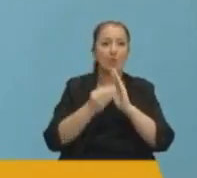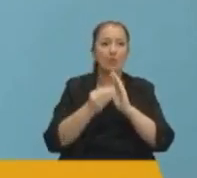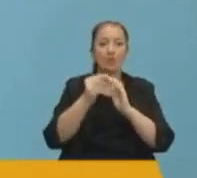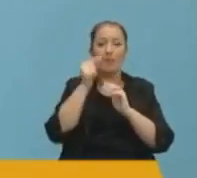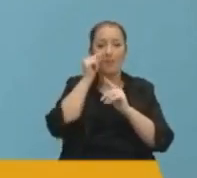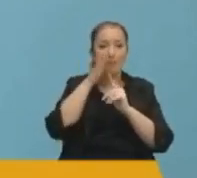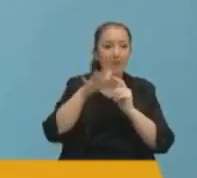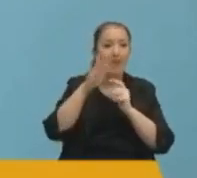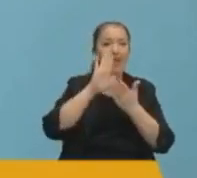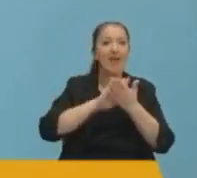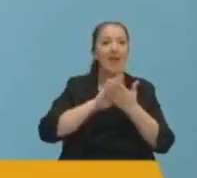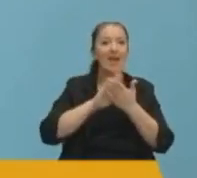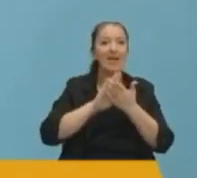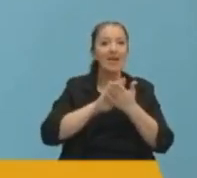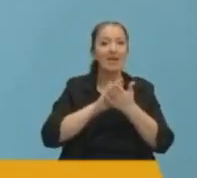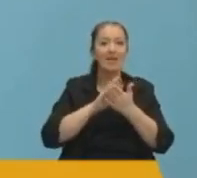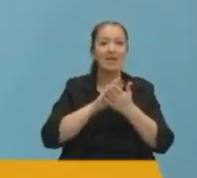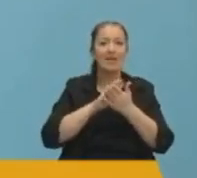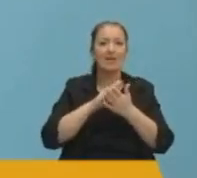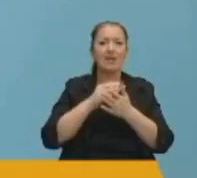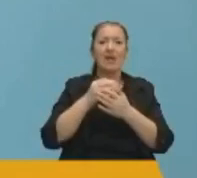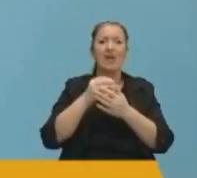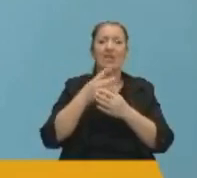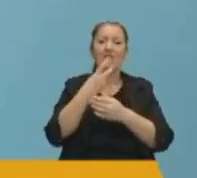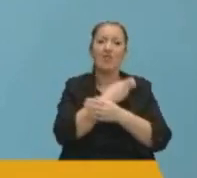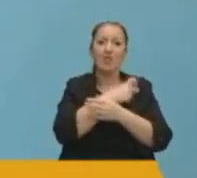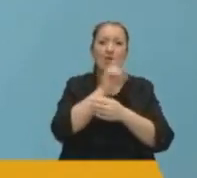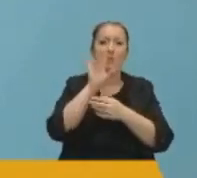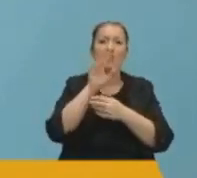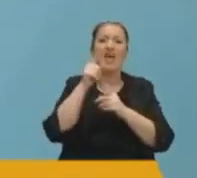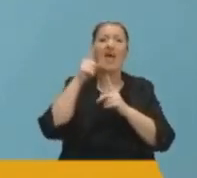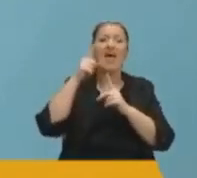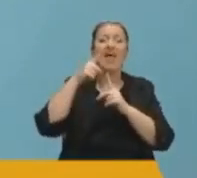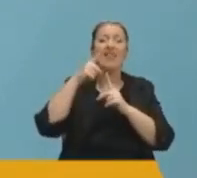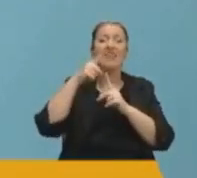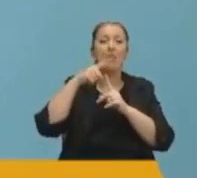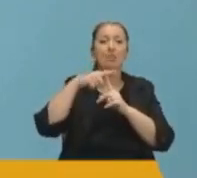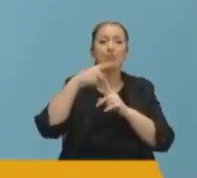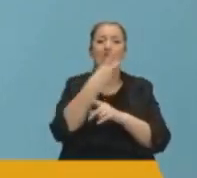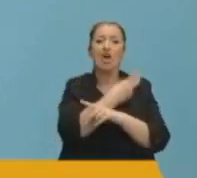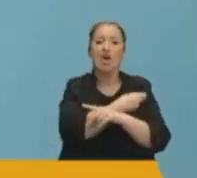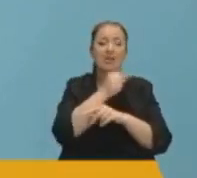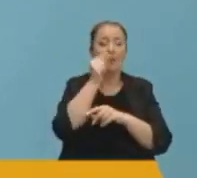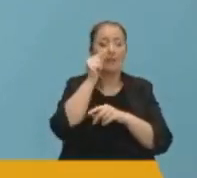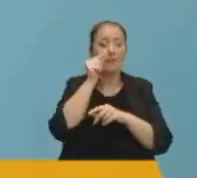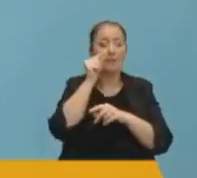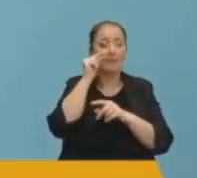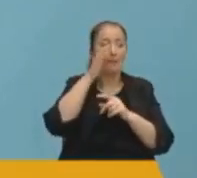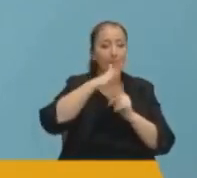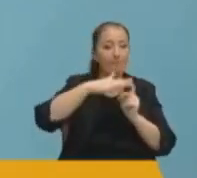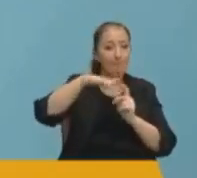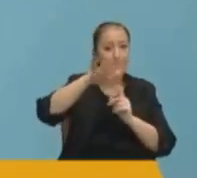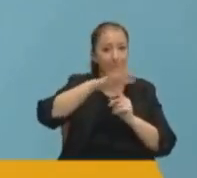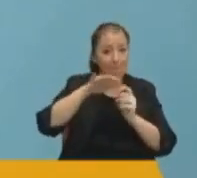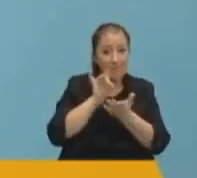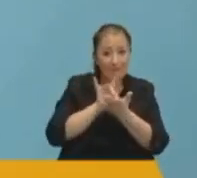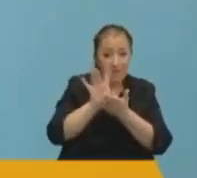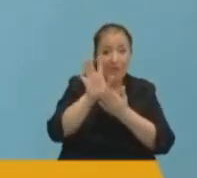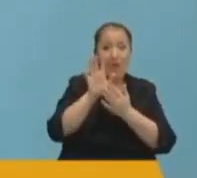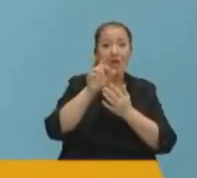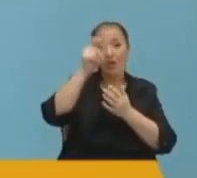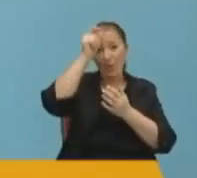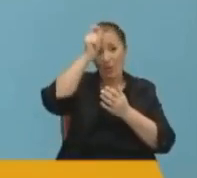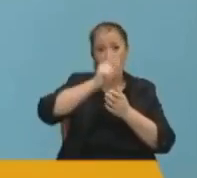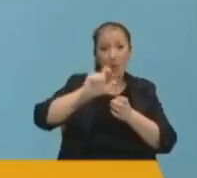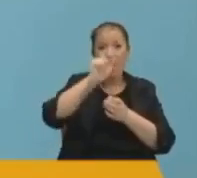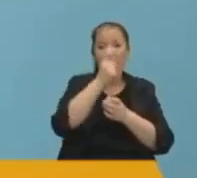eliyle vurulan 15 Temmuz aşısı çok şükür bu virüsleri milli bünyemizden def etmiş ve ülkeyi entübeye sokacak büyük